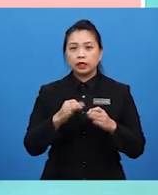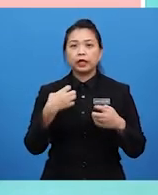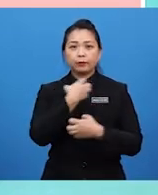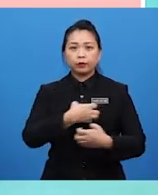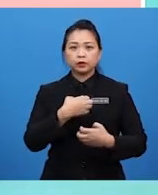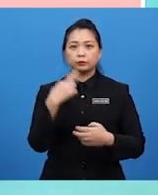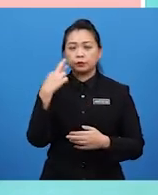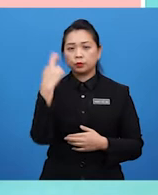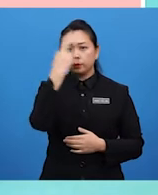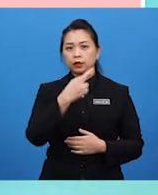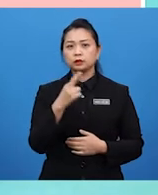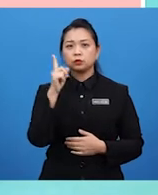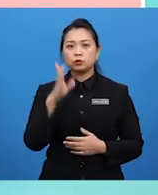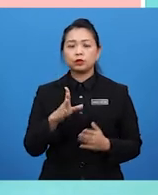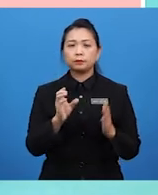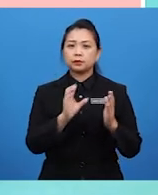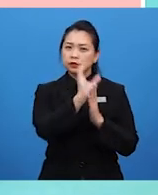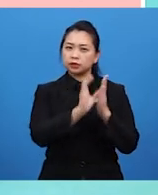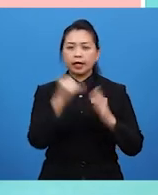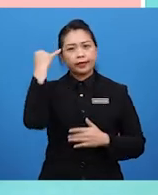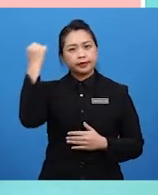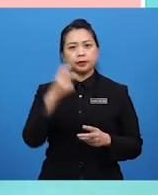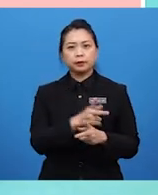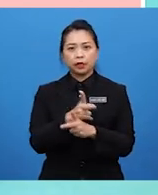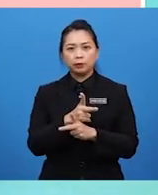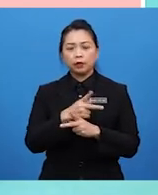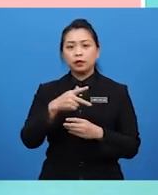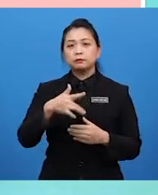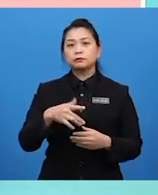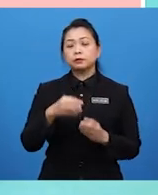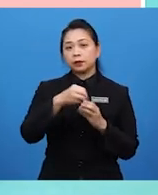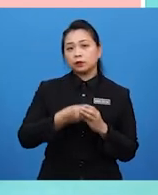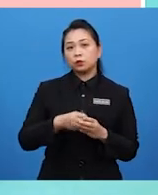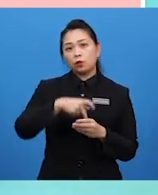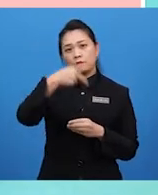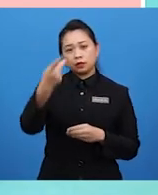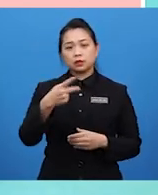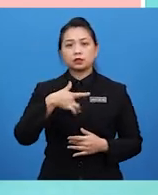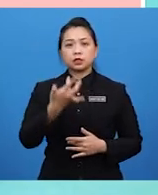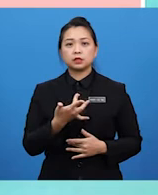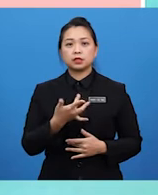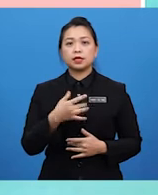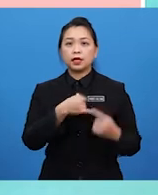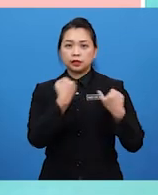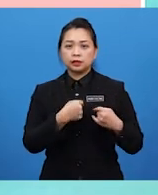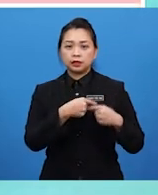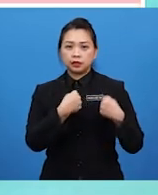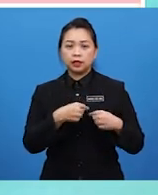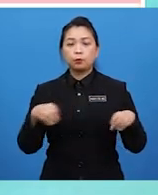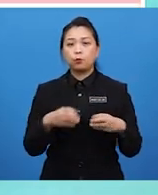mengawal atau meluahkan rasa hati, membuat pertimbangan dan penilaian diri sendiri.